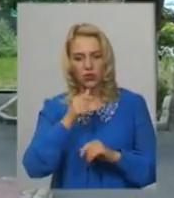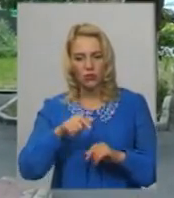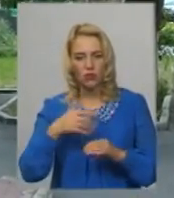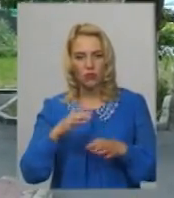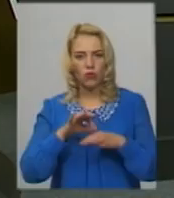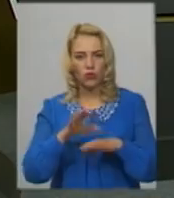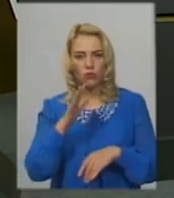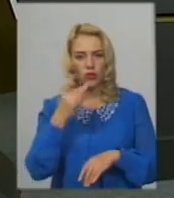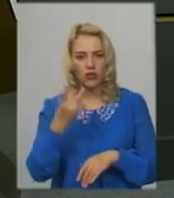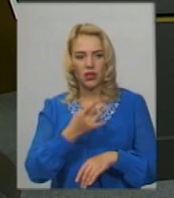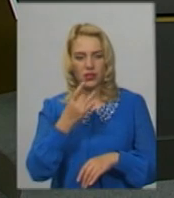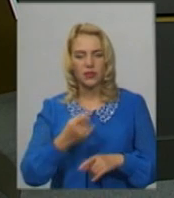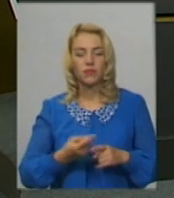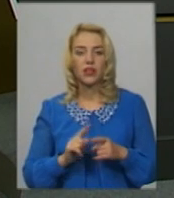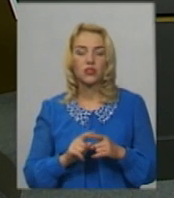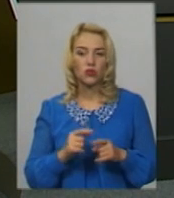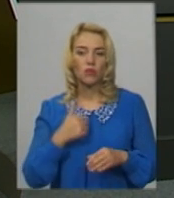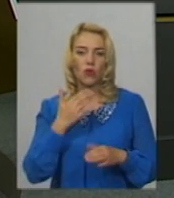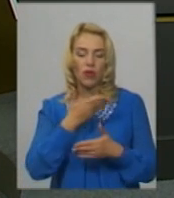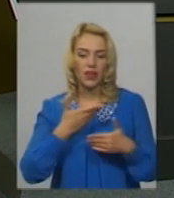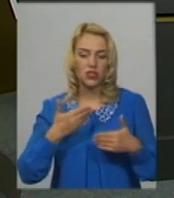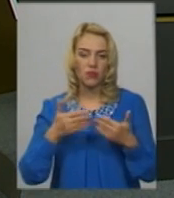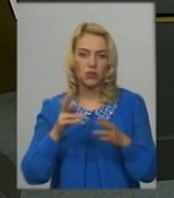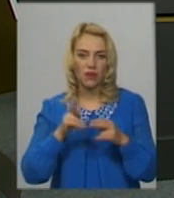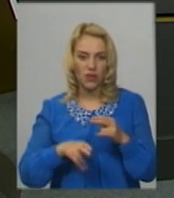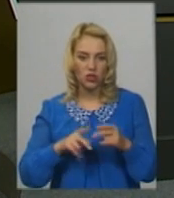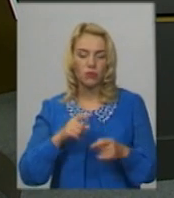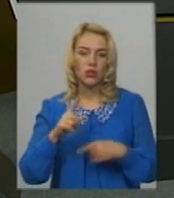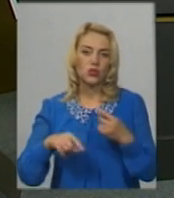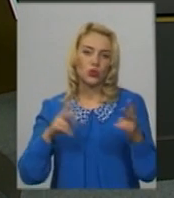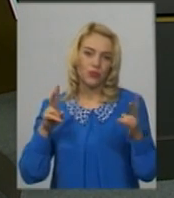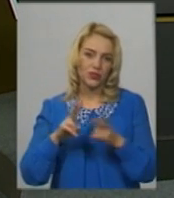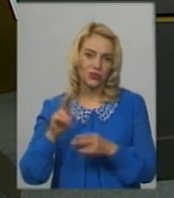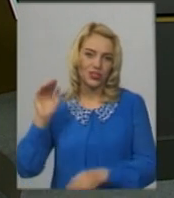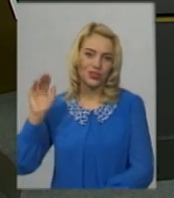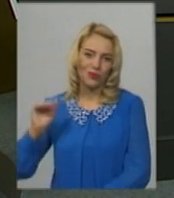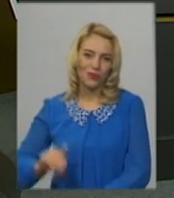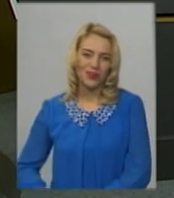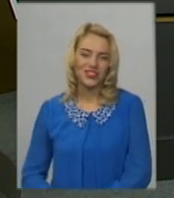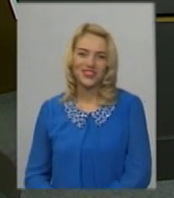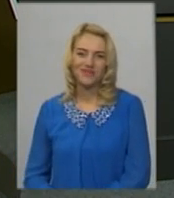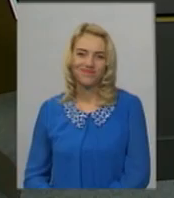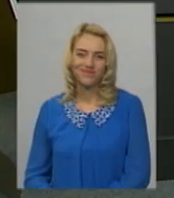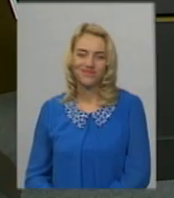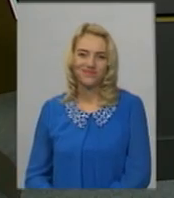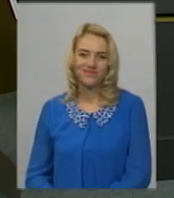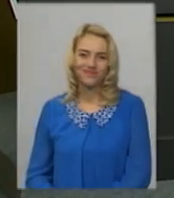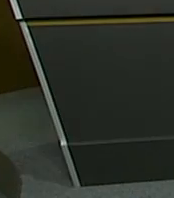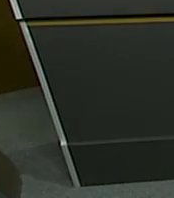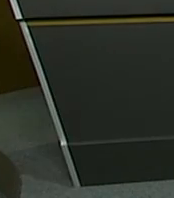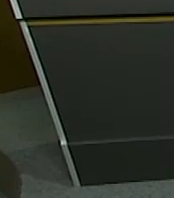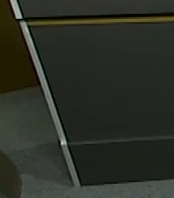'яти. На цьому наш випуск завершено. Зустрінемося о 20.30 на каналі ЮАПоділля.